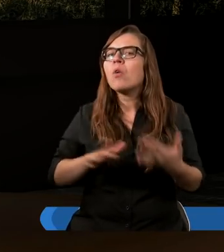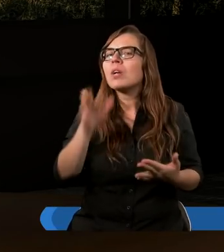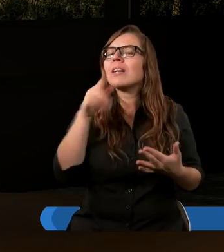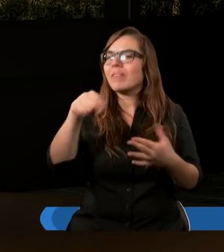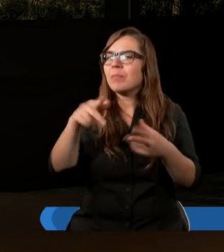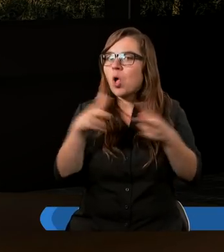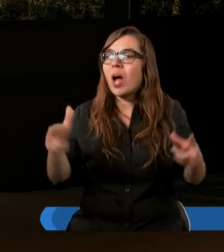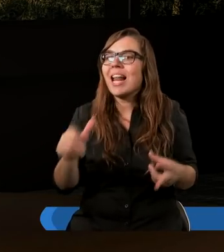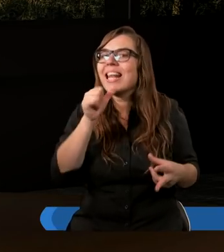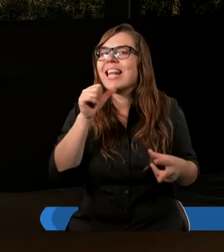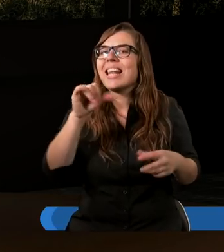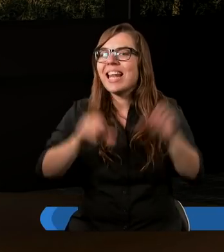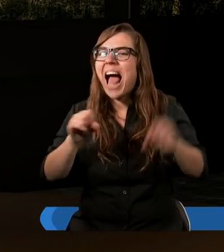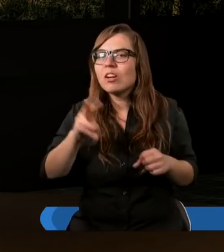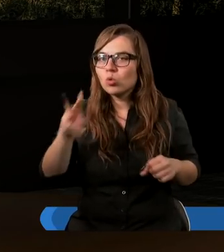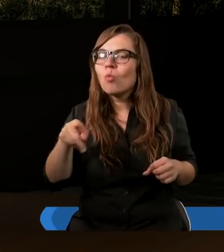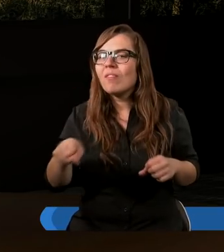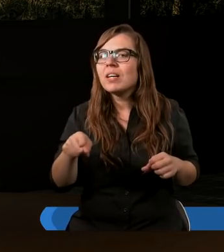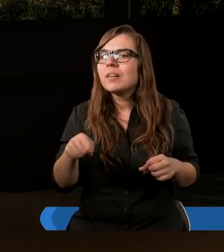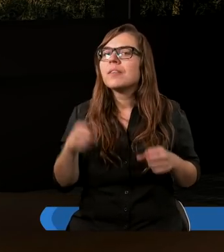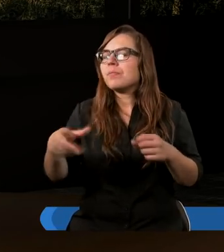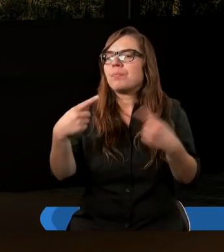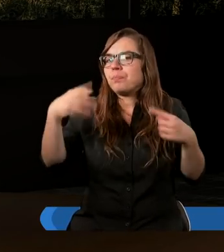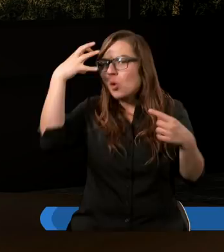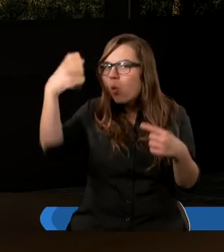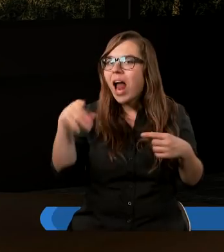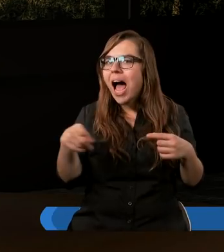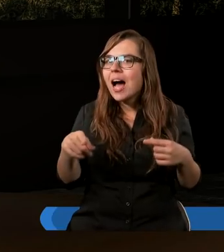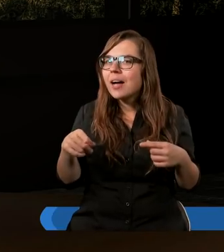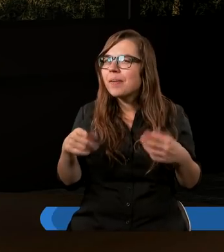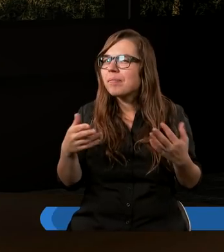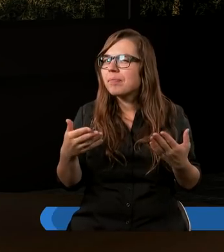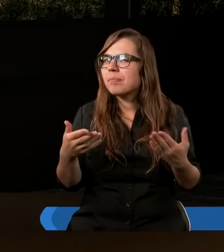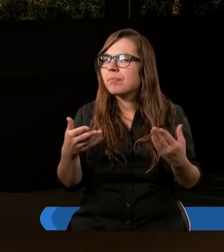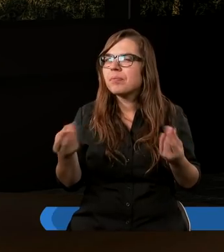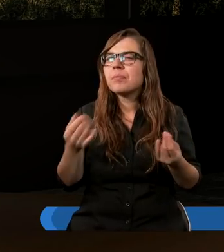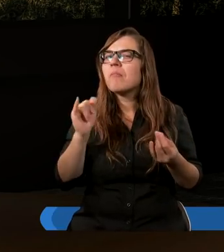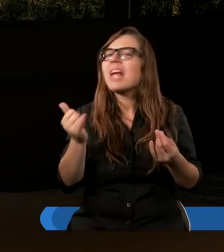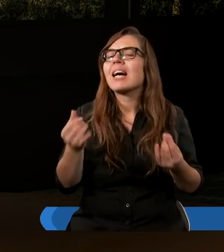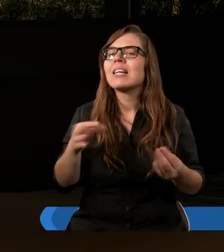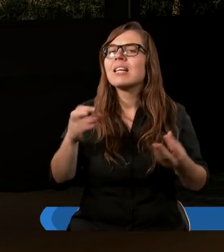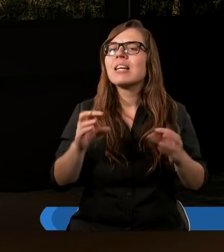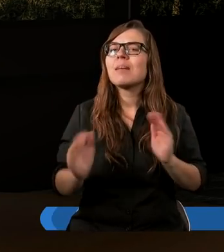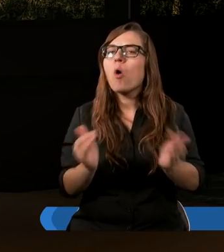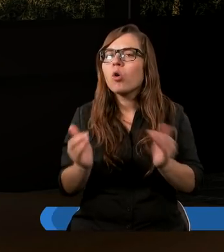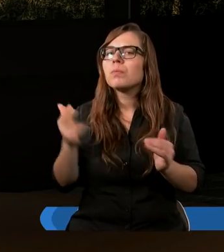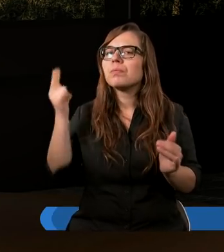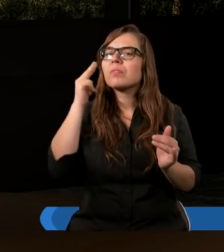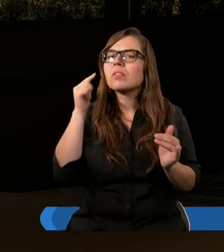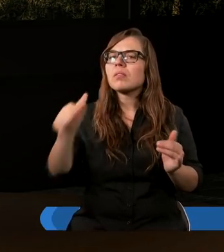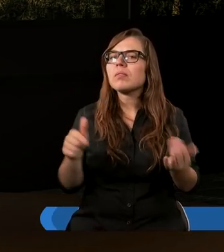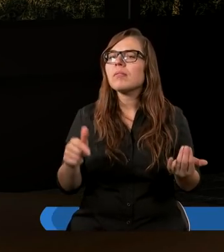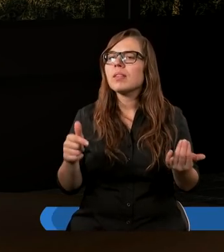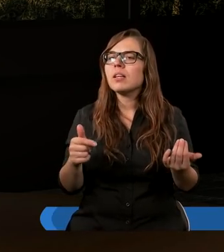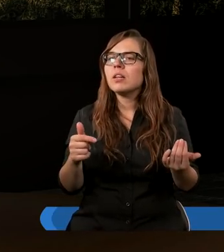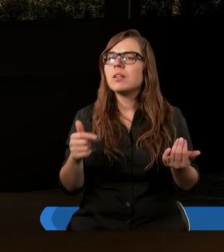okresie Sędziów, że nie było króla, to w jaki sposób rozumiemy, że